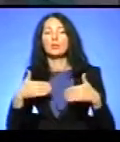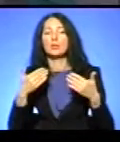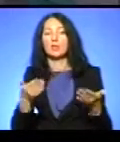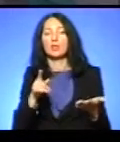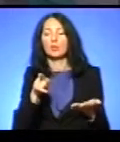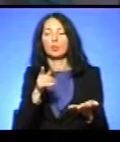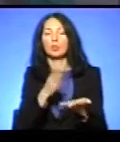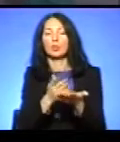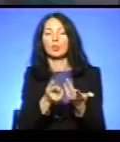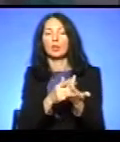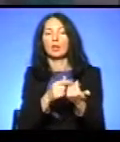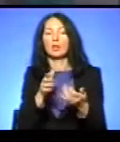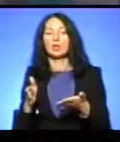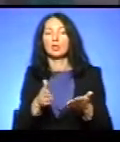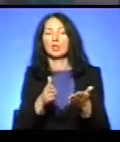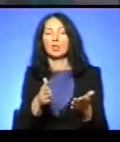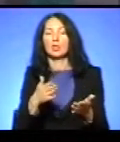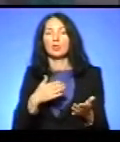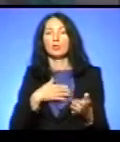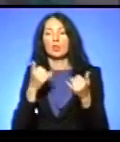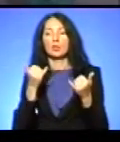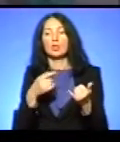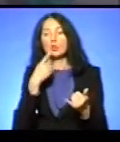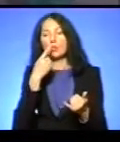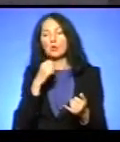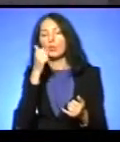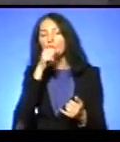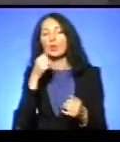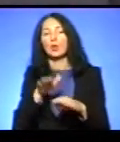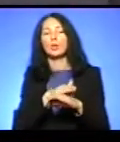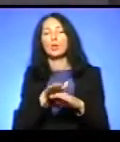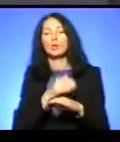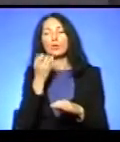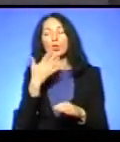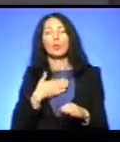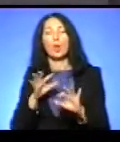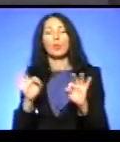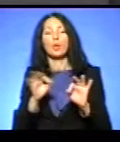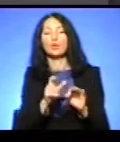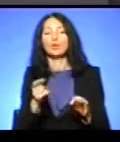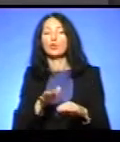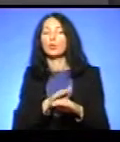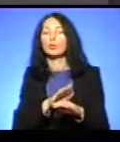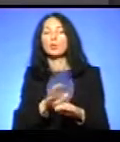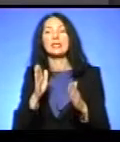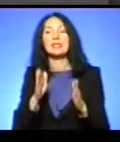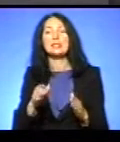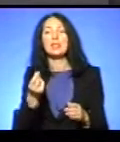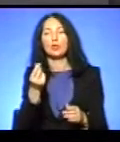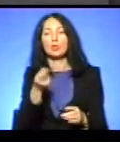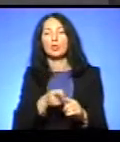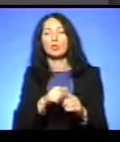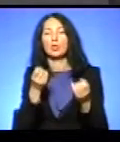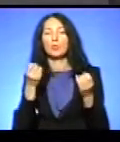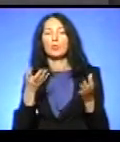шляхів, і якраз про це ми говоримо в рік благодійності, коли ми пояснюємо людям, що благодійність – це не тільки гроші, що благодійність – це